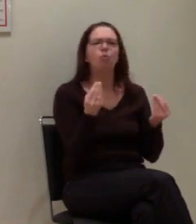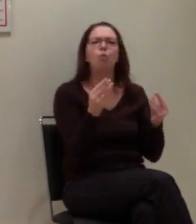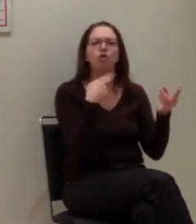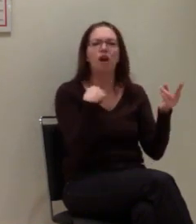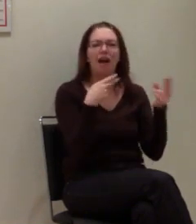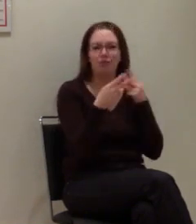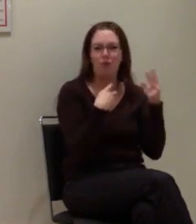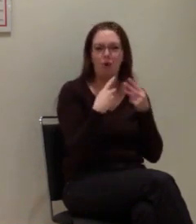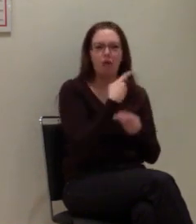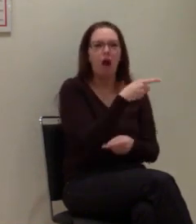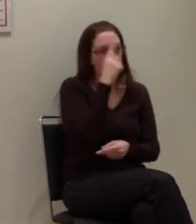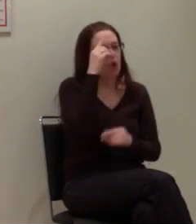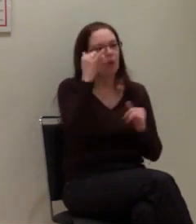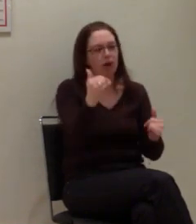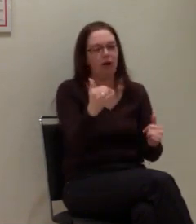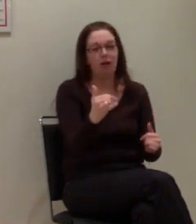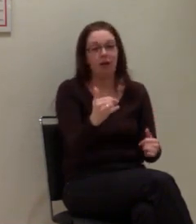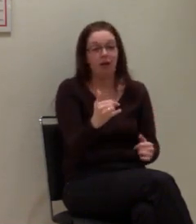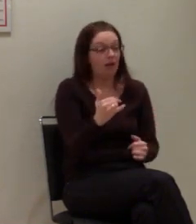Tatsächlich ist es so, dass es nicht funktioniert.